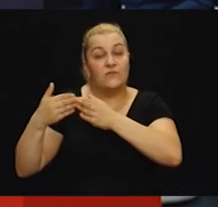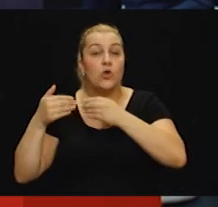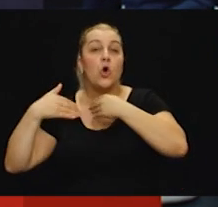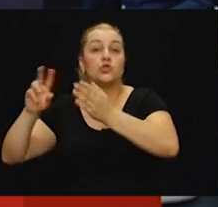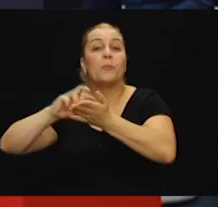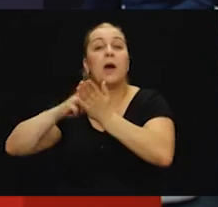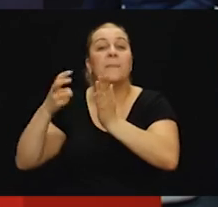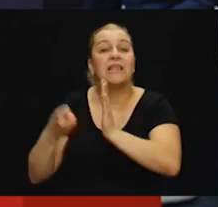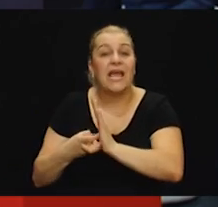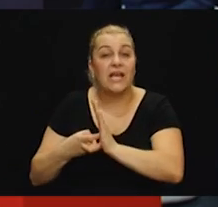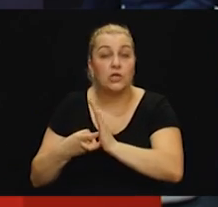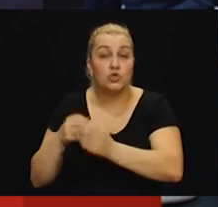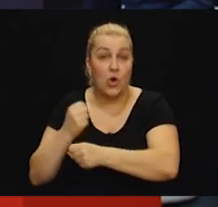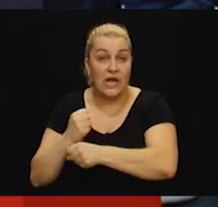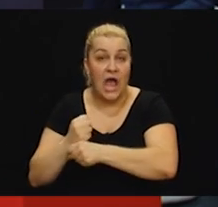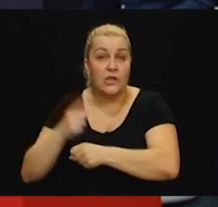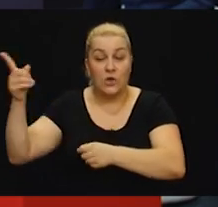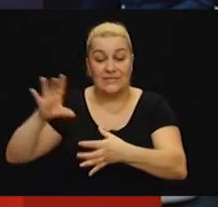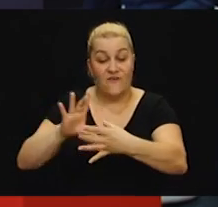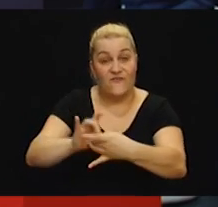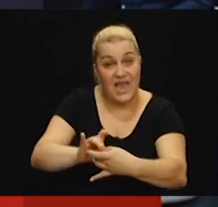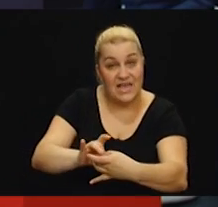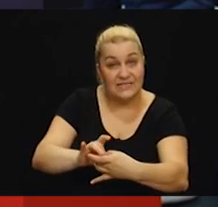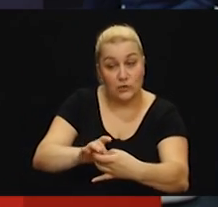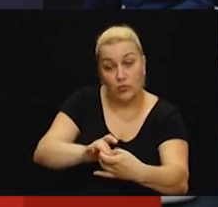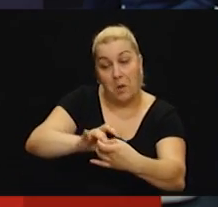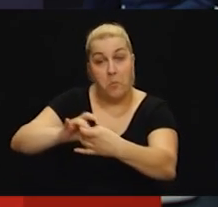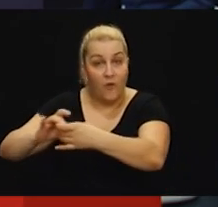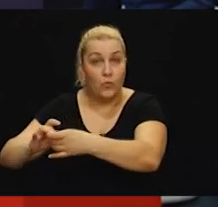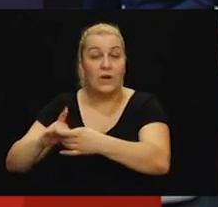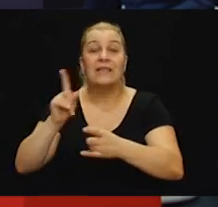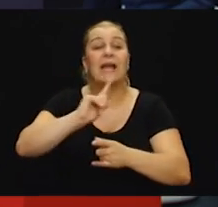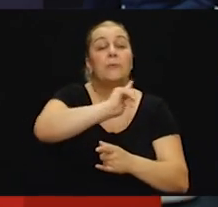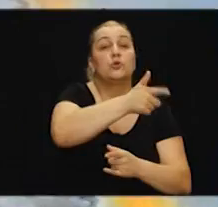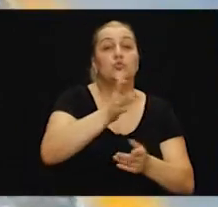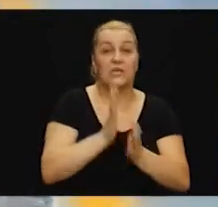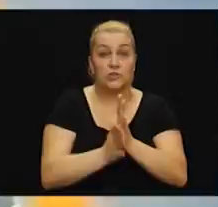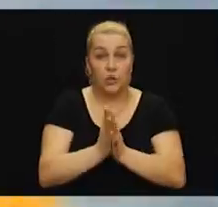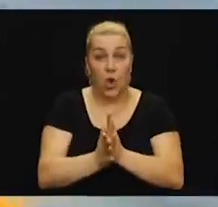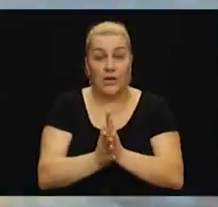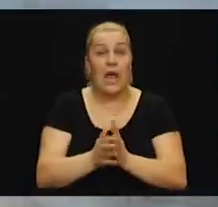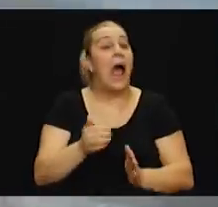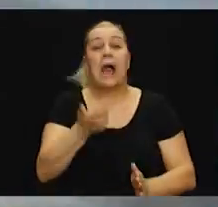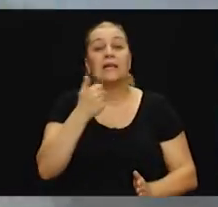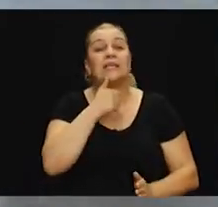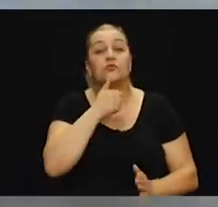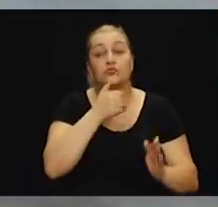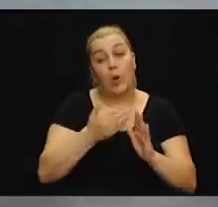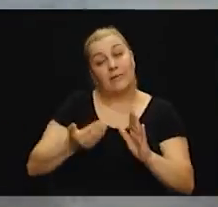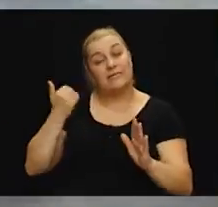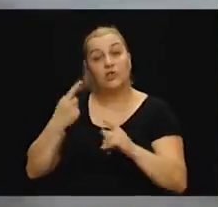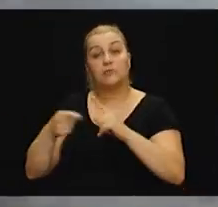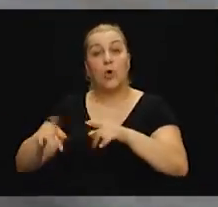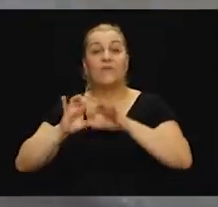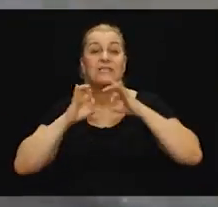tamo. Da, odvezali su taj brod sa veza, da ne bi drugi izgorili. Ali vani nisu mogli izaći od te sajne, tako da se taj